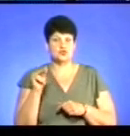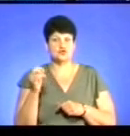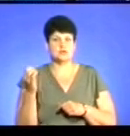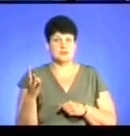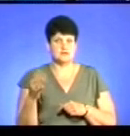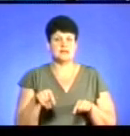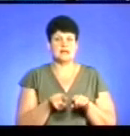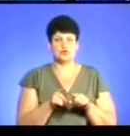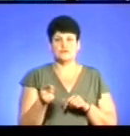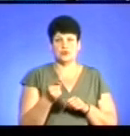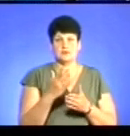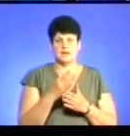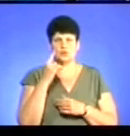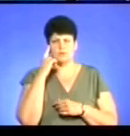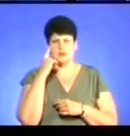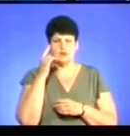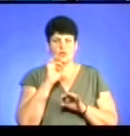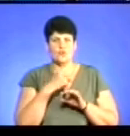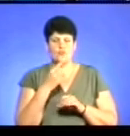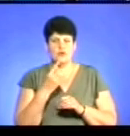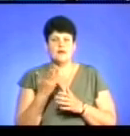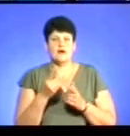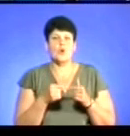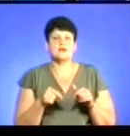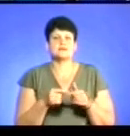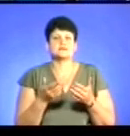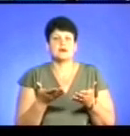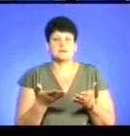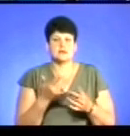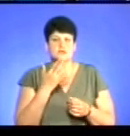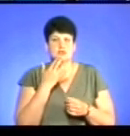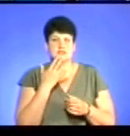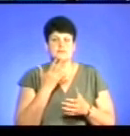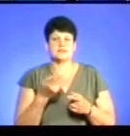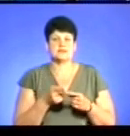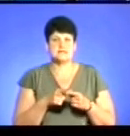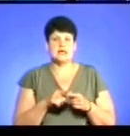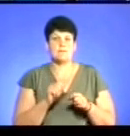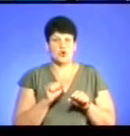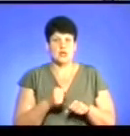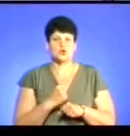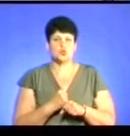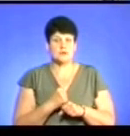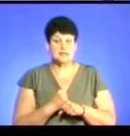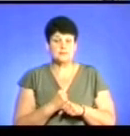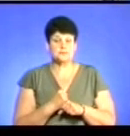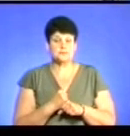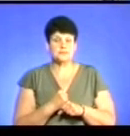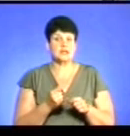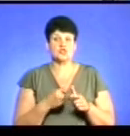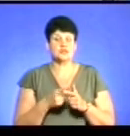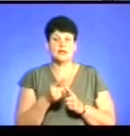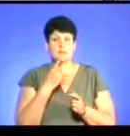також в Тернополі є вже певні думки, висловлюються стосовно того, яка саме націоналістична організація це могла зробити. Чи не